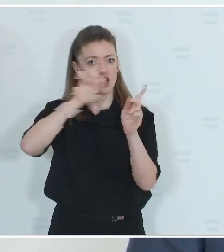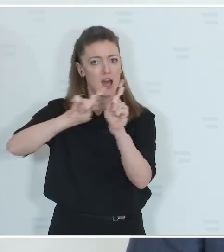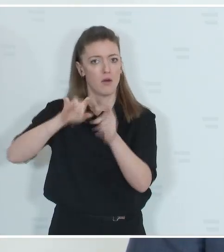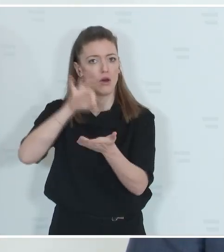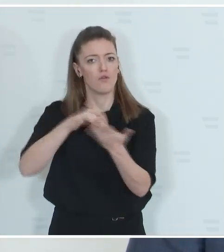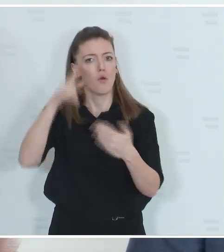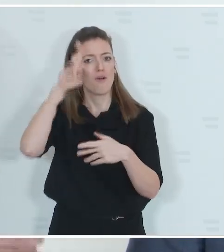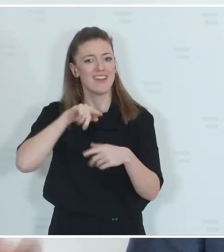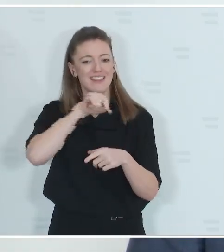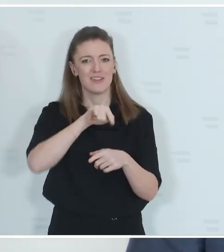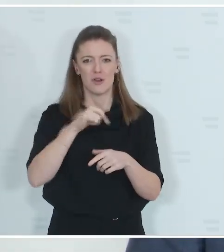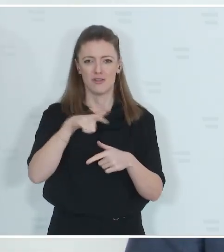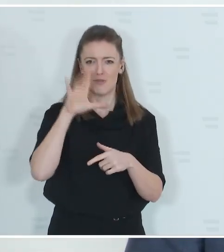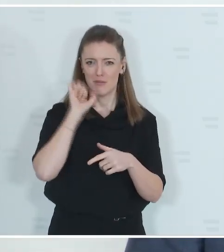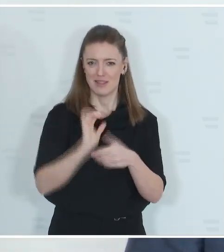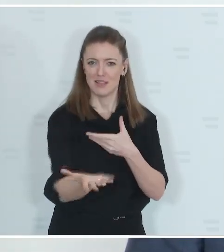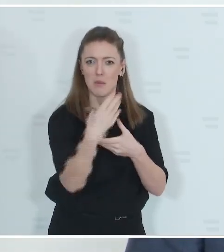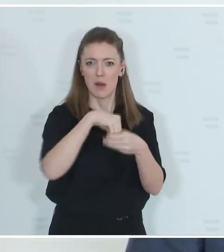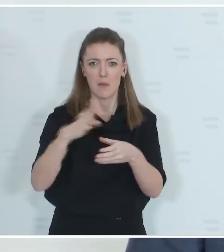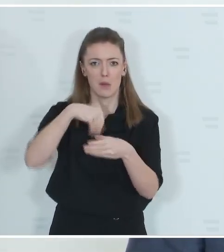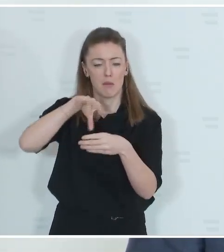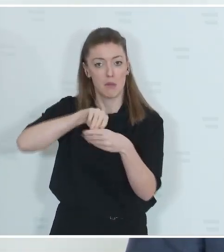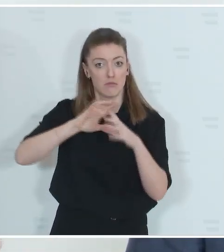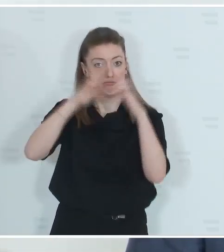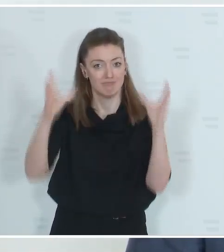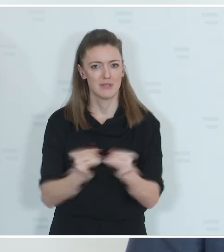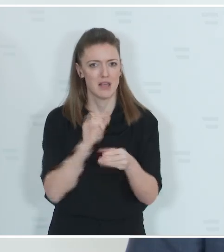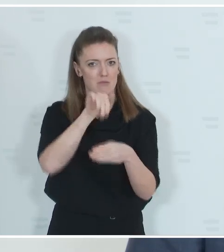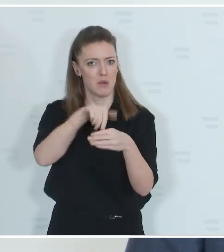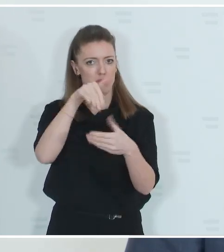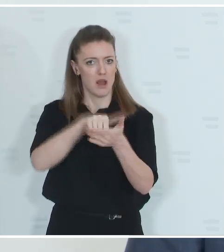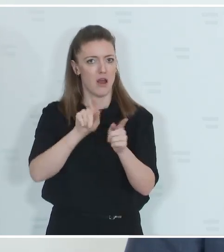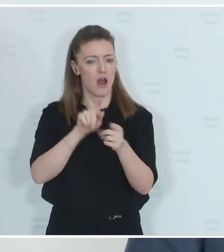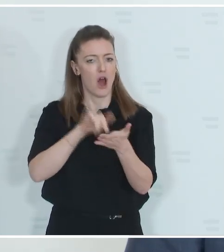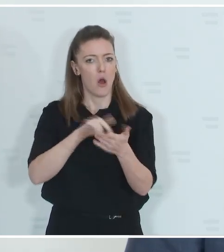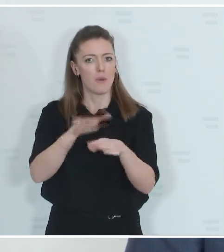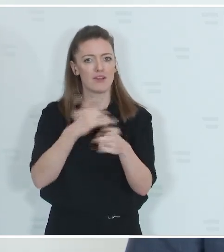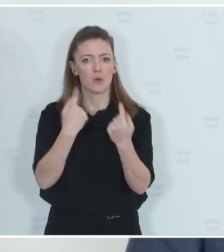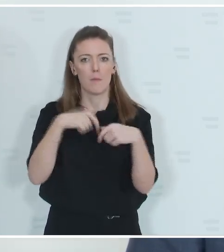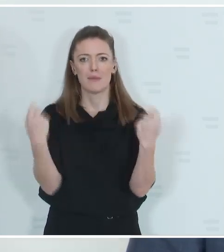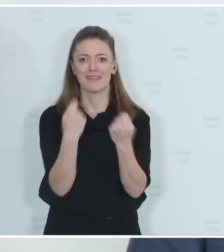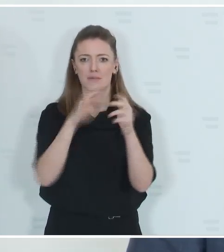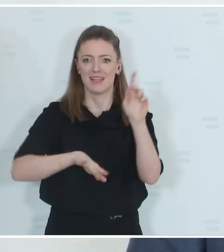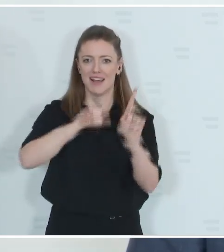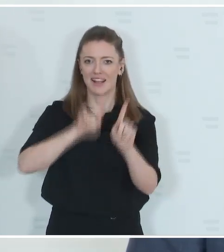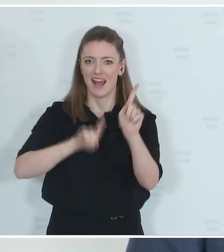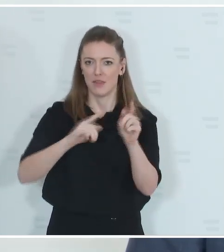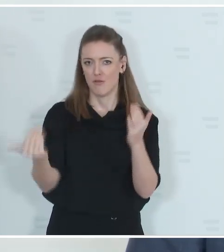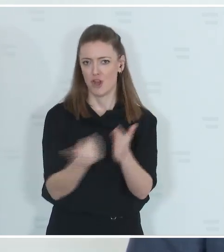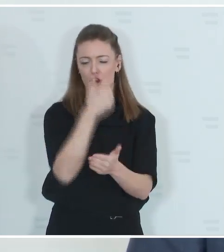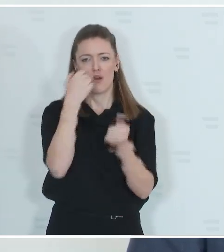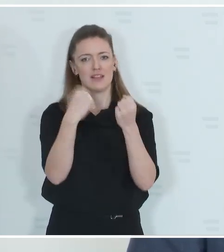untergebracht werden. Oder es wird auch vorgesehen sein, beispielsweise ein Betriebskindergarten in diesem neuen